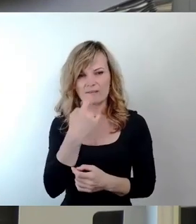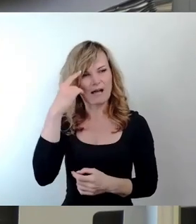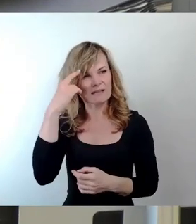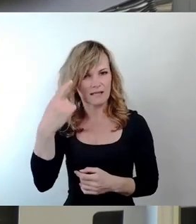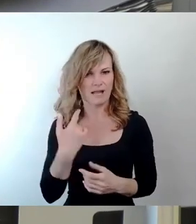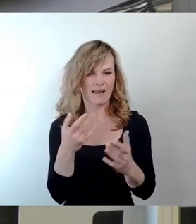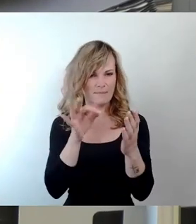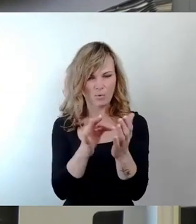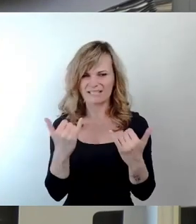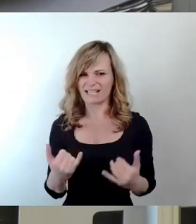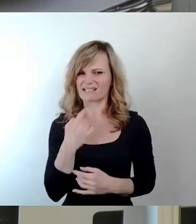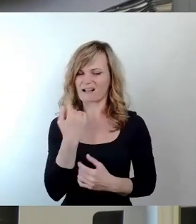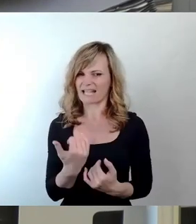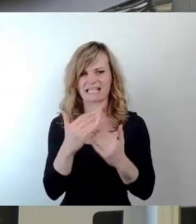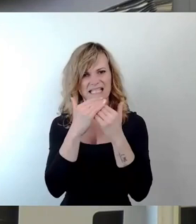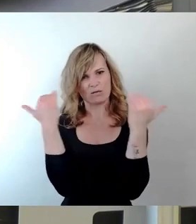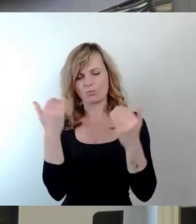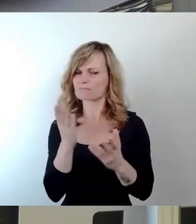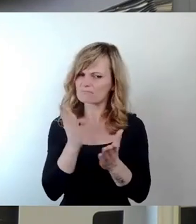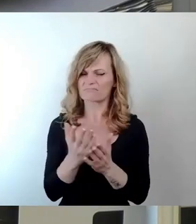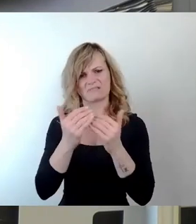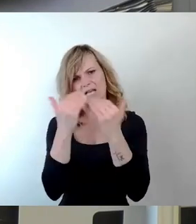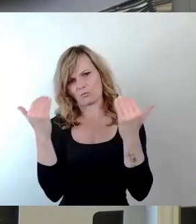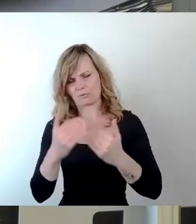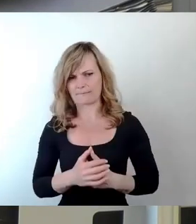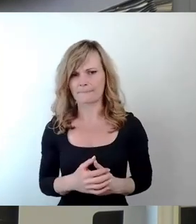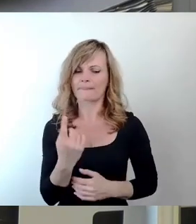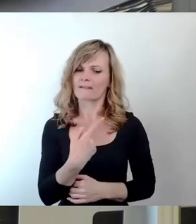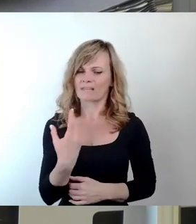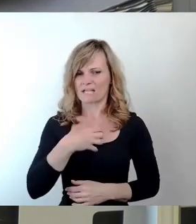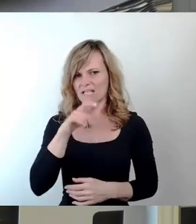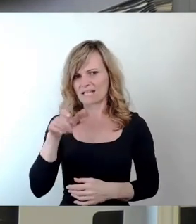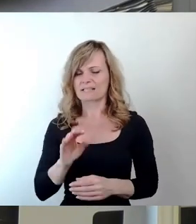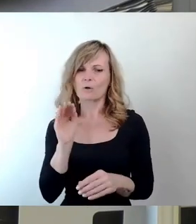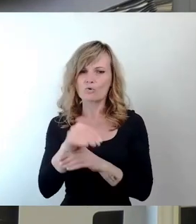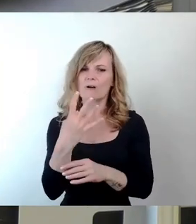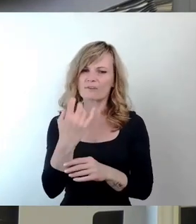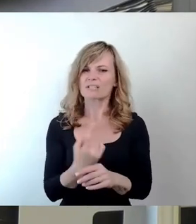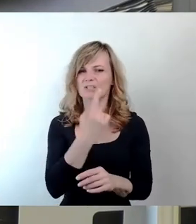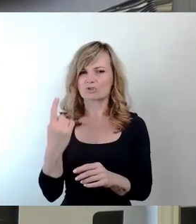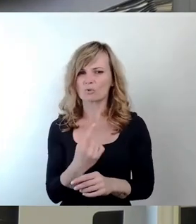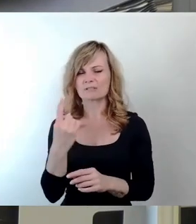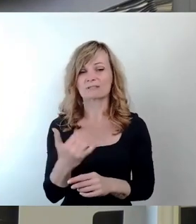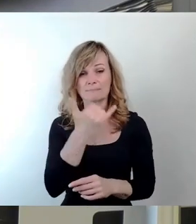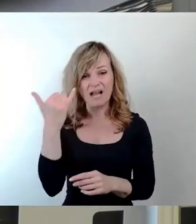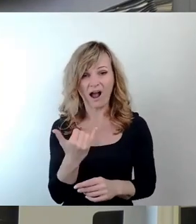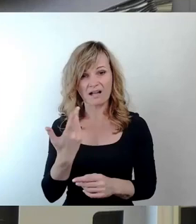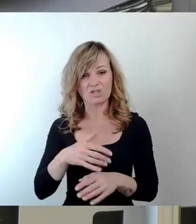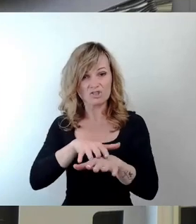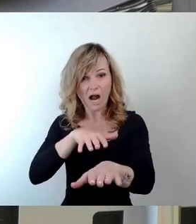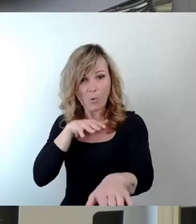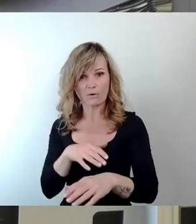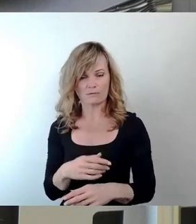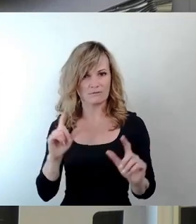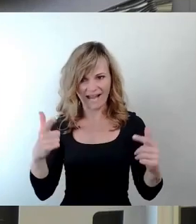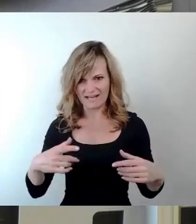reicht, dann reicht es. Wir Dresdner stehen jährlich über 40 Stunden im Stau und das macht keiner freiwillig. Nicht im